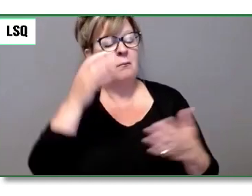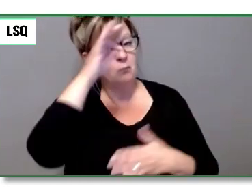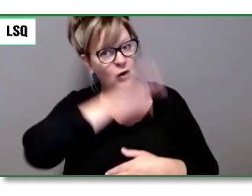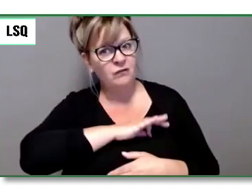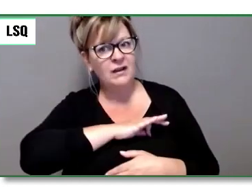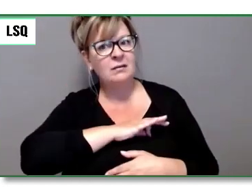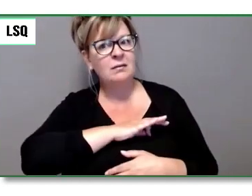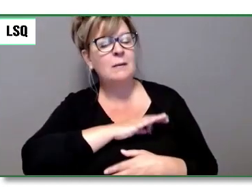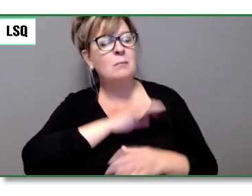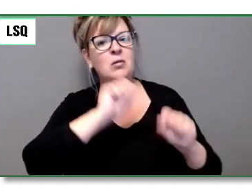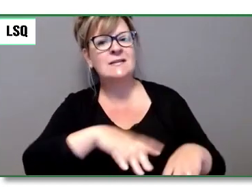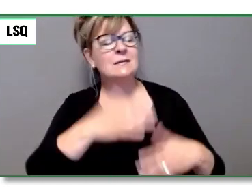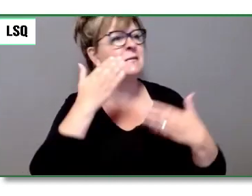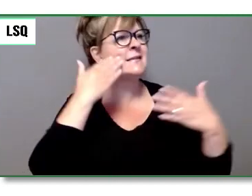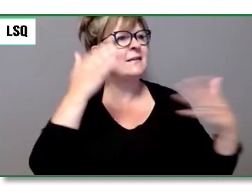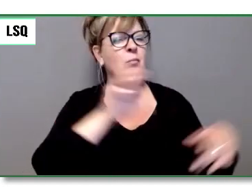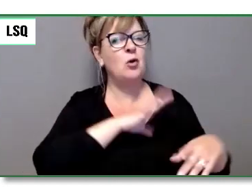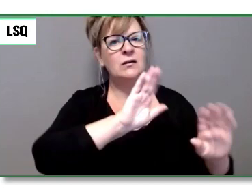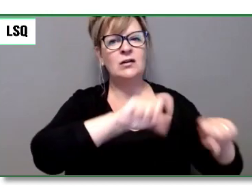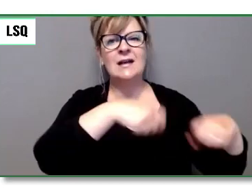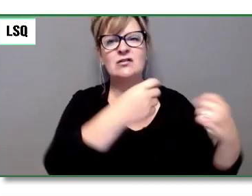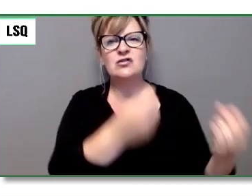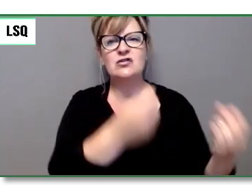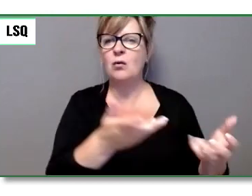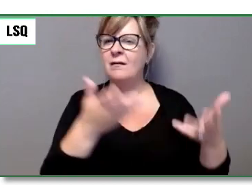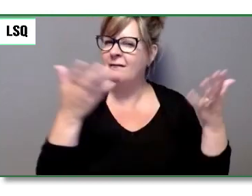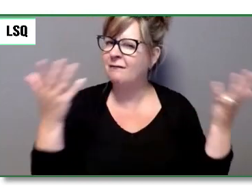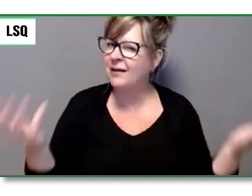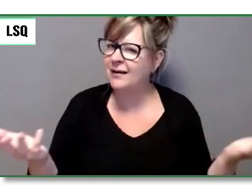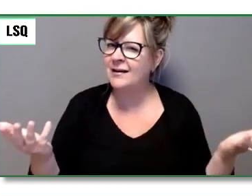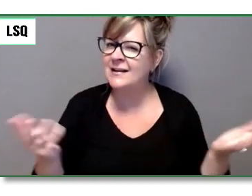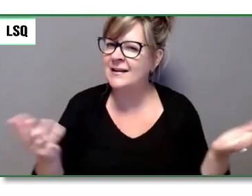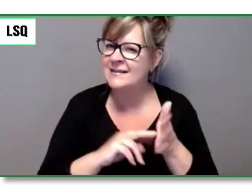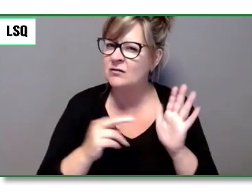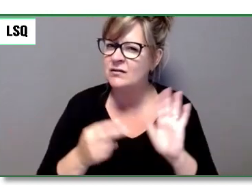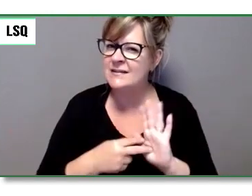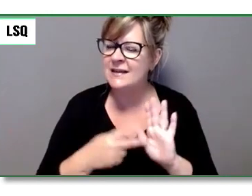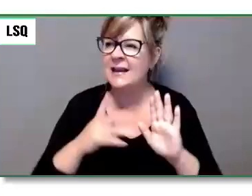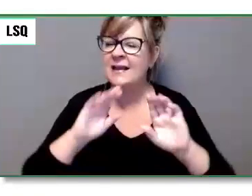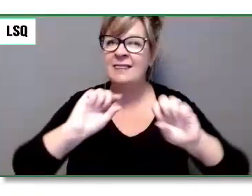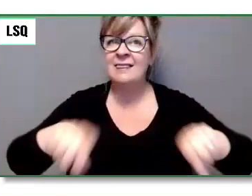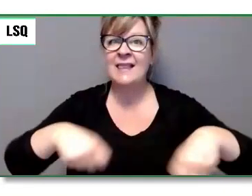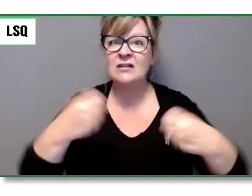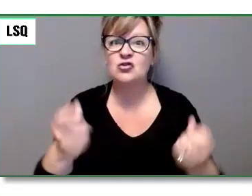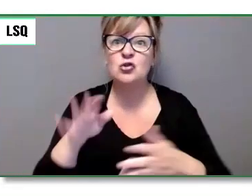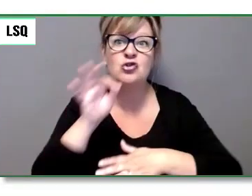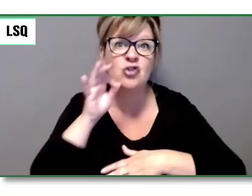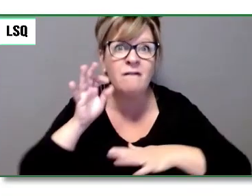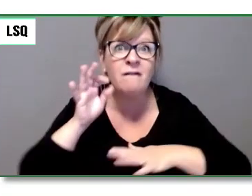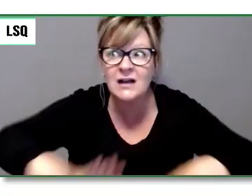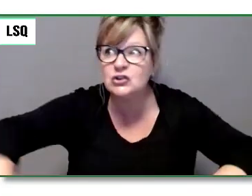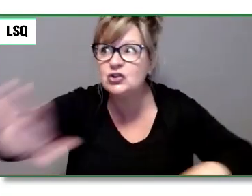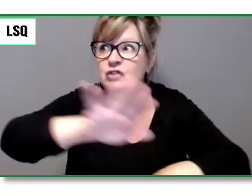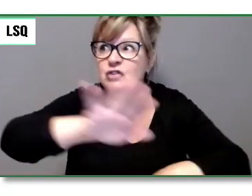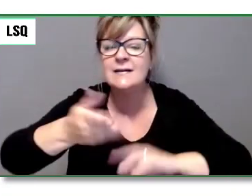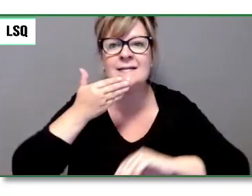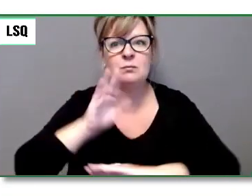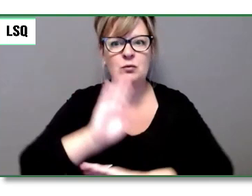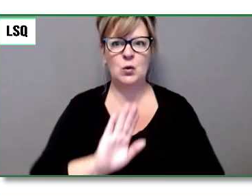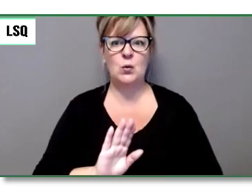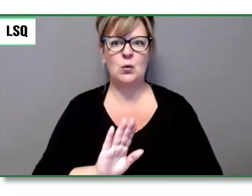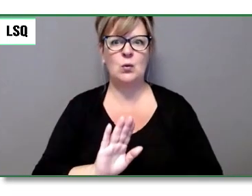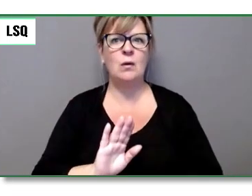plus la nature est sauvage, le mieux c'est. Donc, voici un autre exemple d